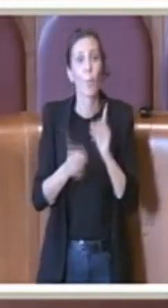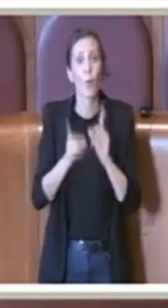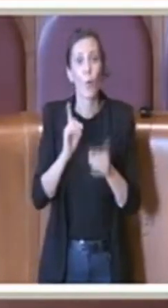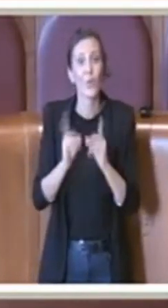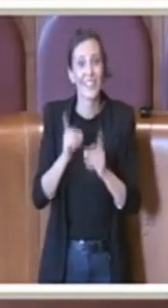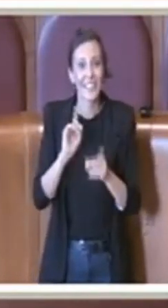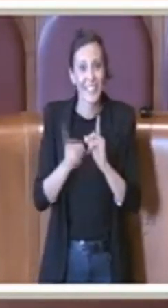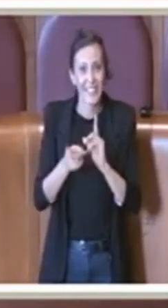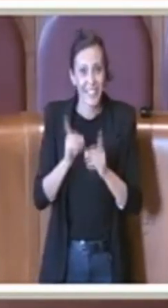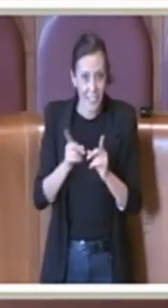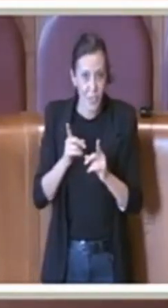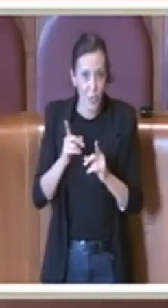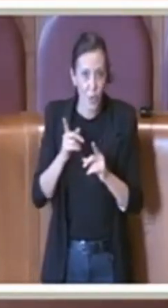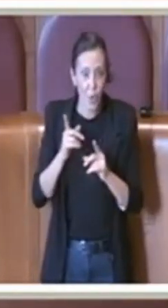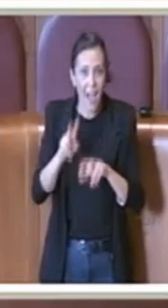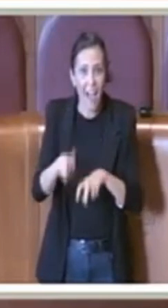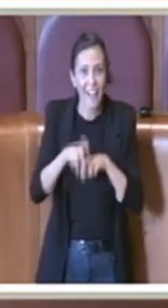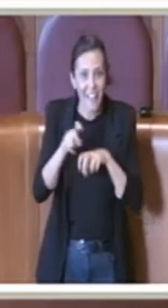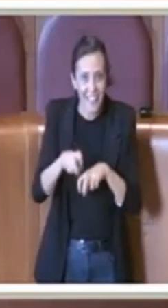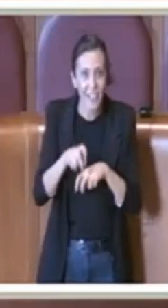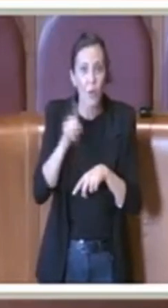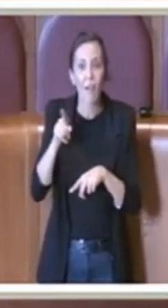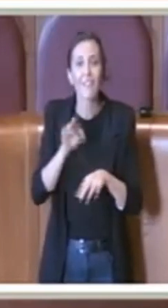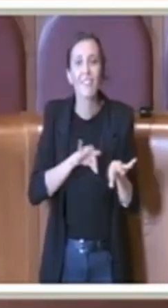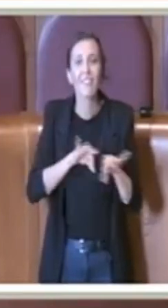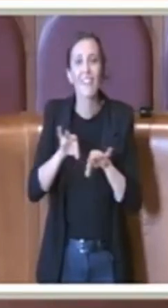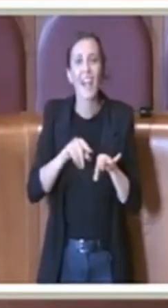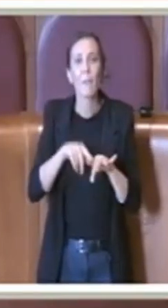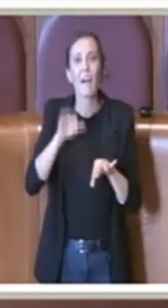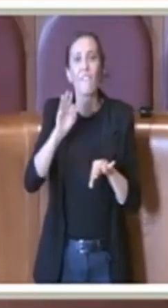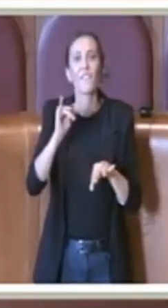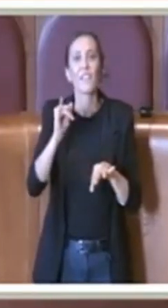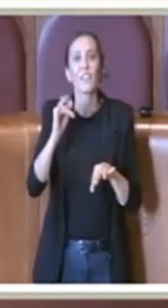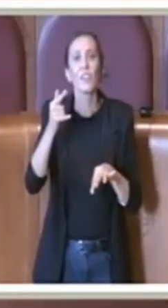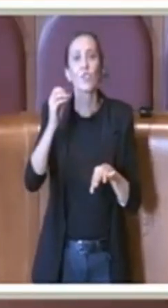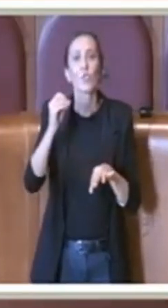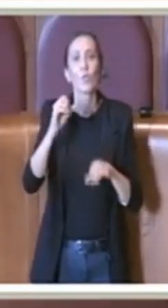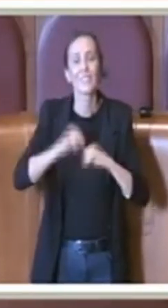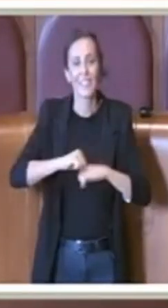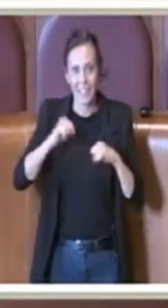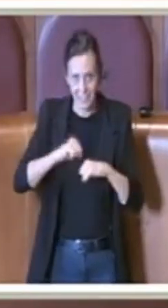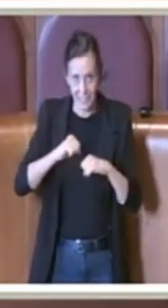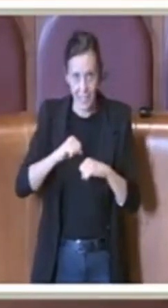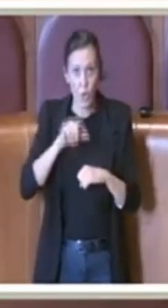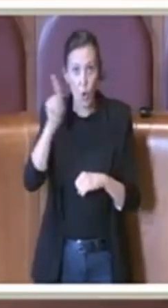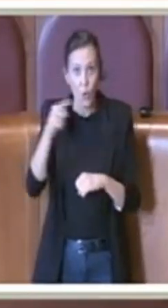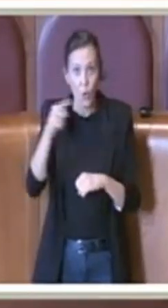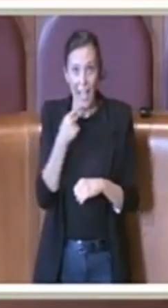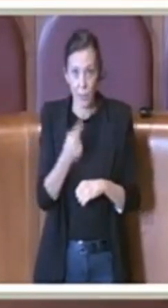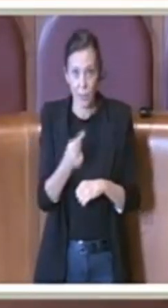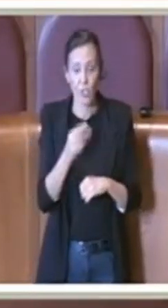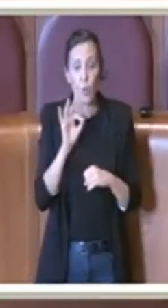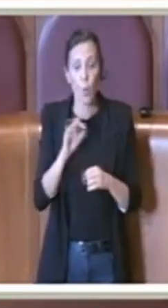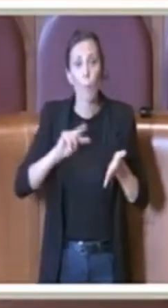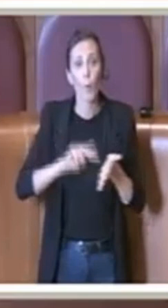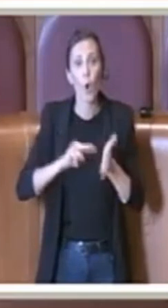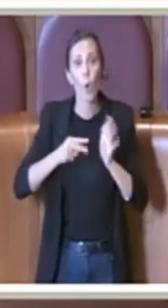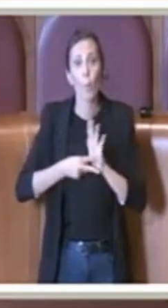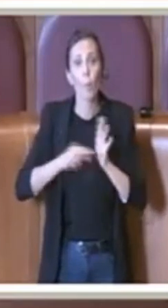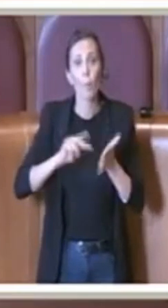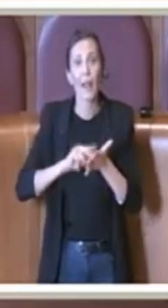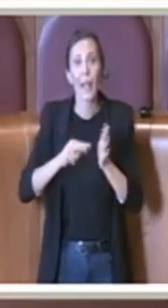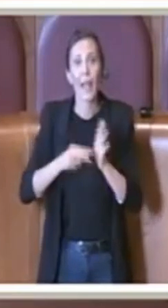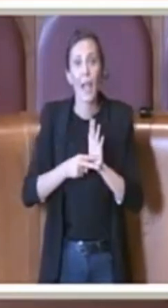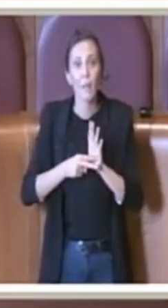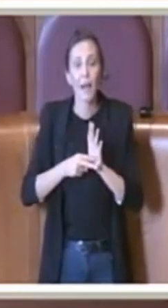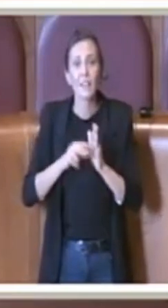fitosanitario nazionale, loro hanno detto innanzitutto che questo è un problema uno di tutto il territorio